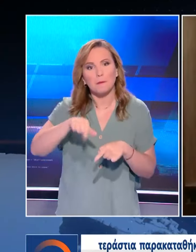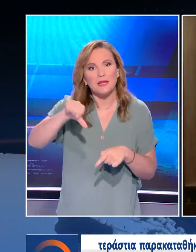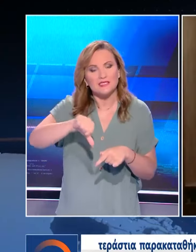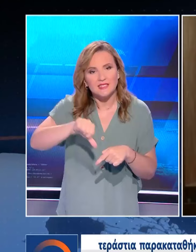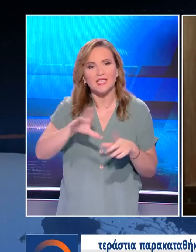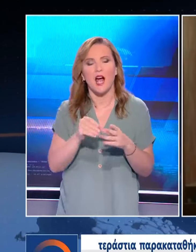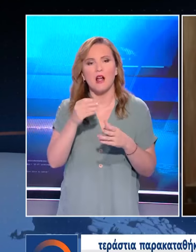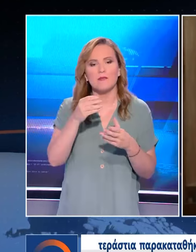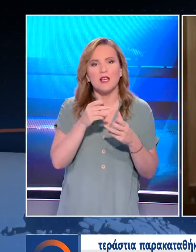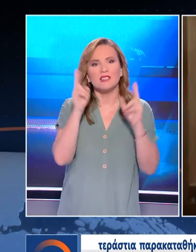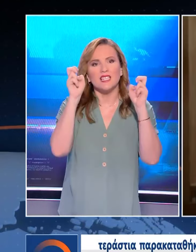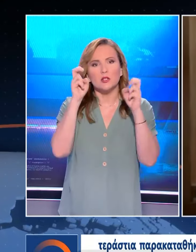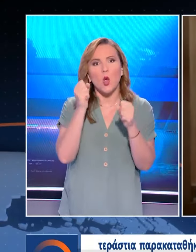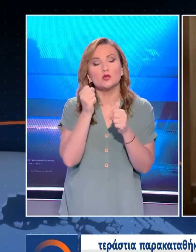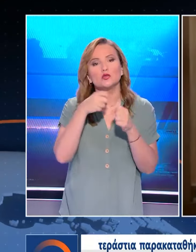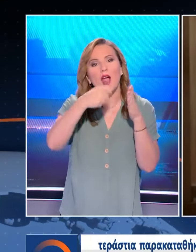διακρύθηκε.